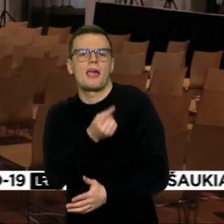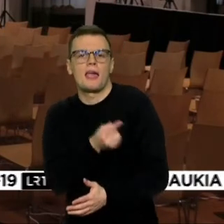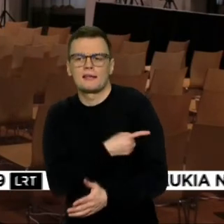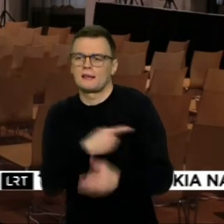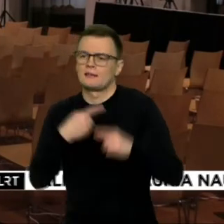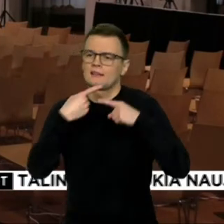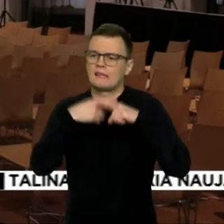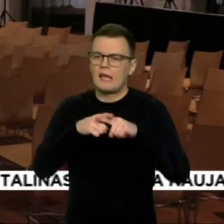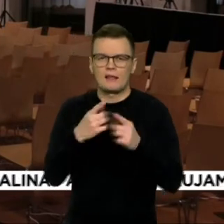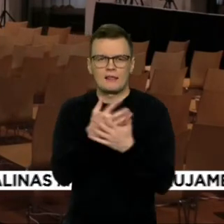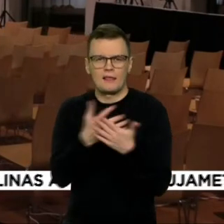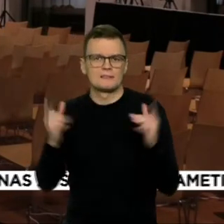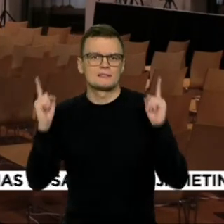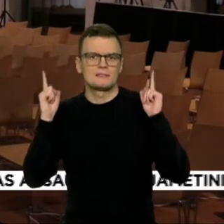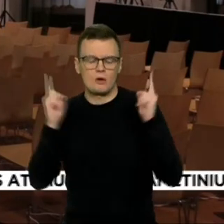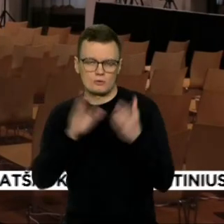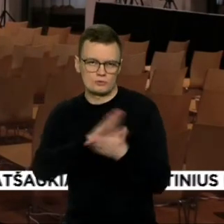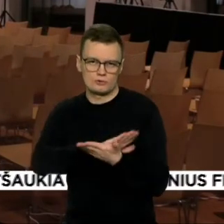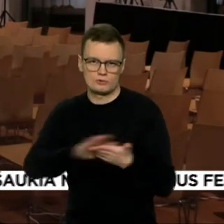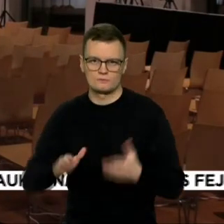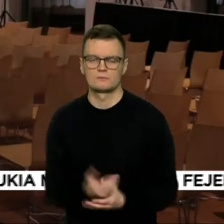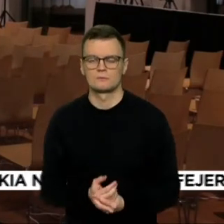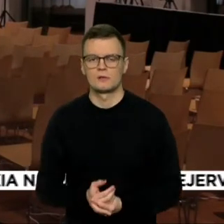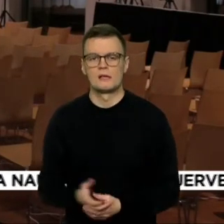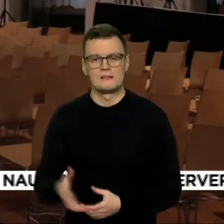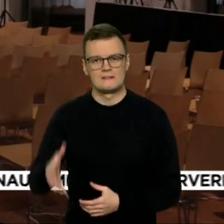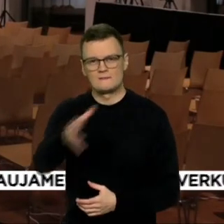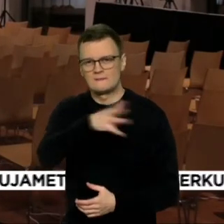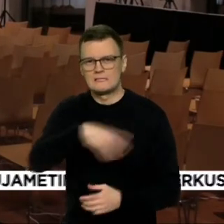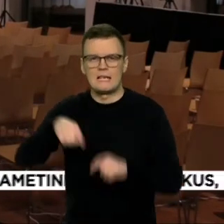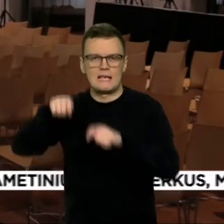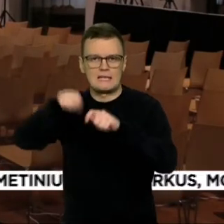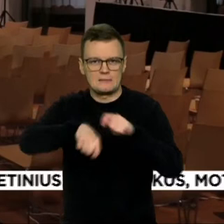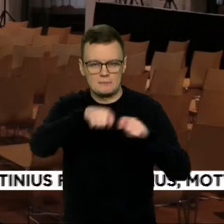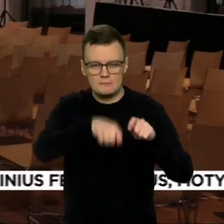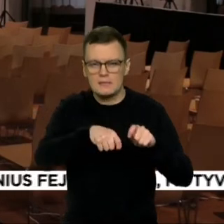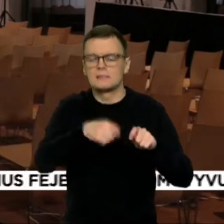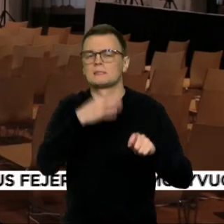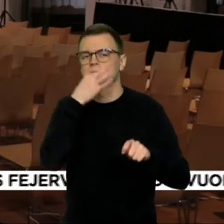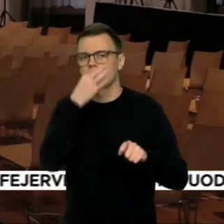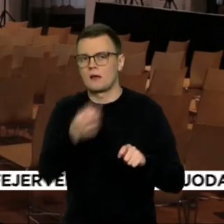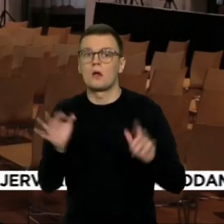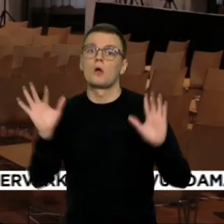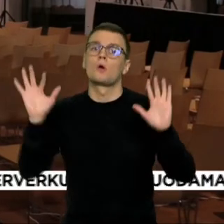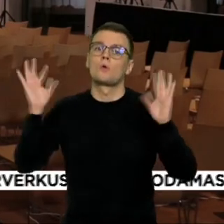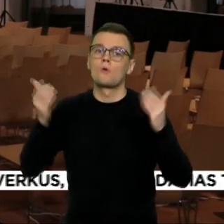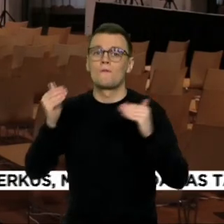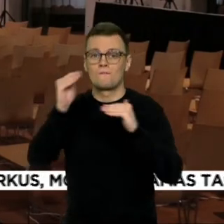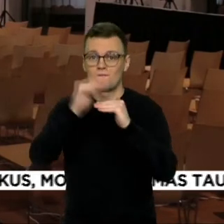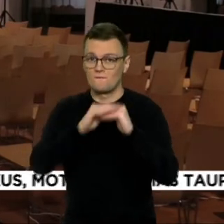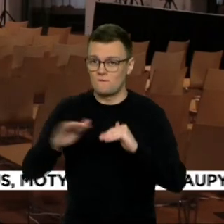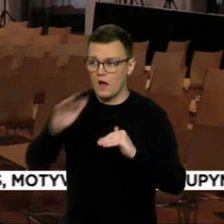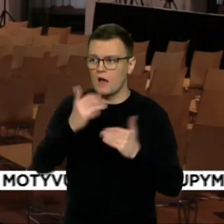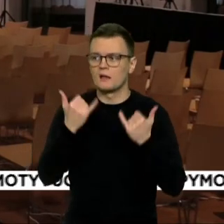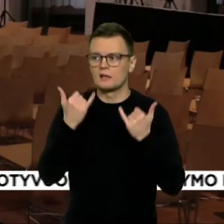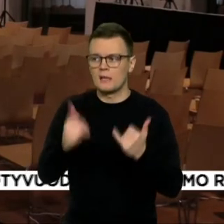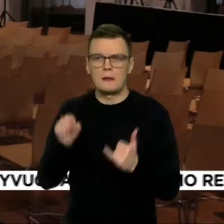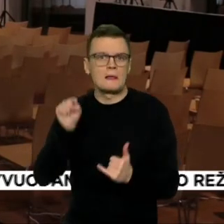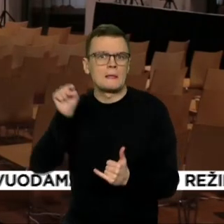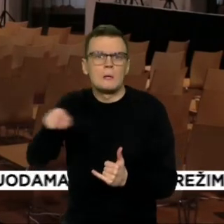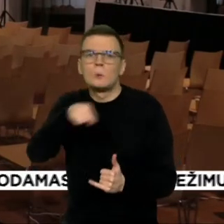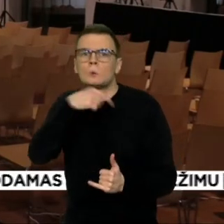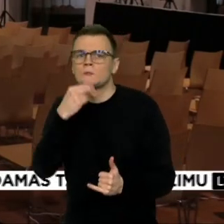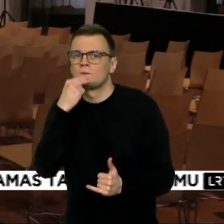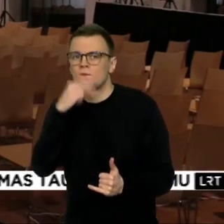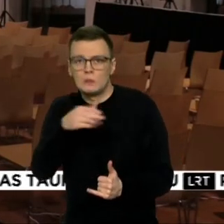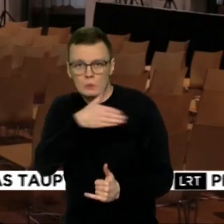vertus, ką visi analitikai šiuo metu sako, kad jeigu vakarai tiesiogiai Rusijos kaip kaltininkės šiuo metu ne įvardyje, bet tik viena